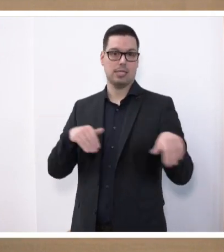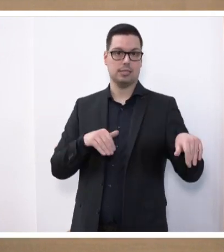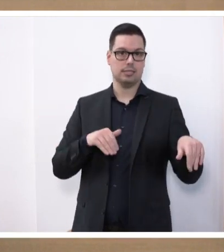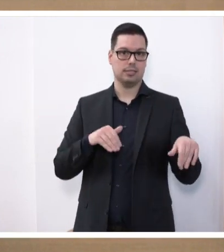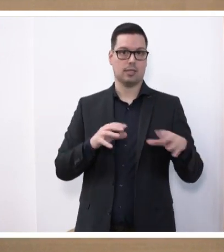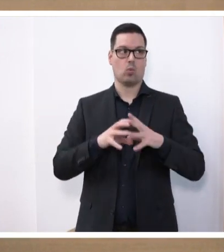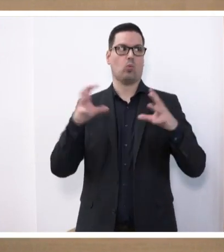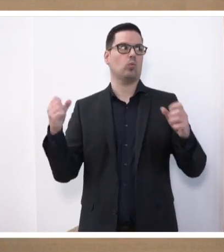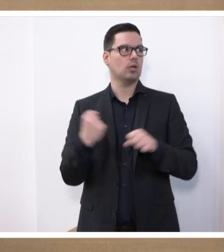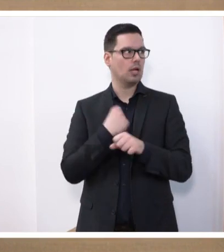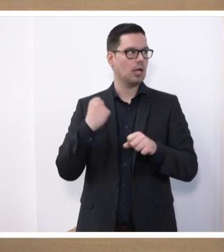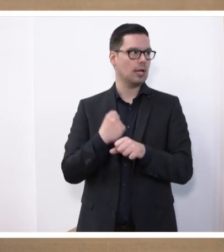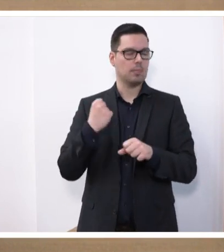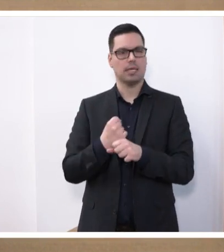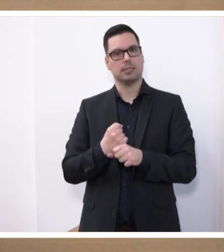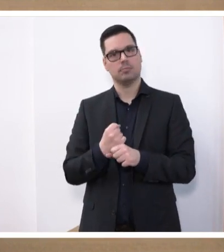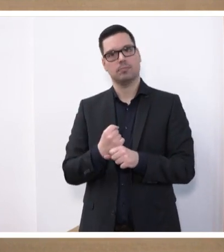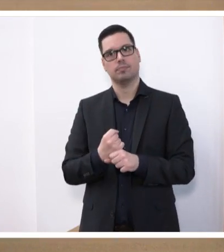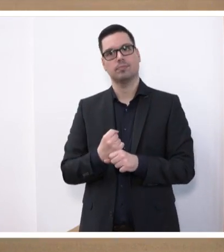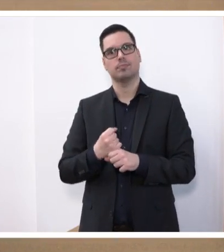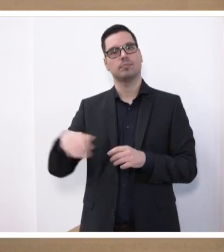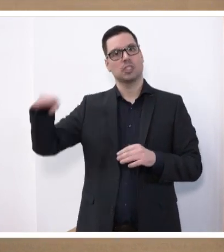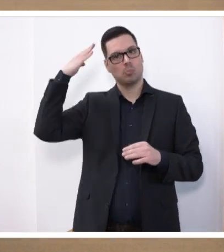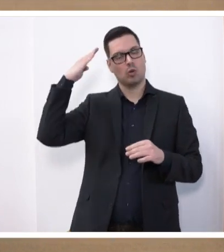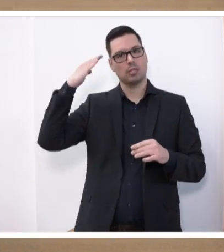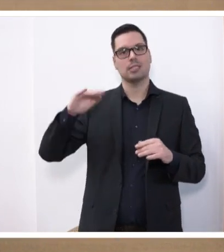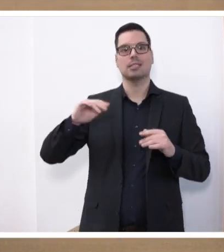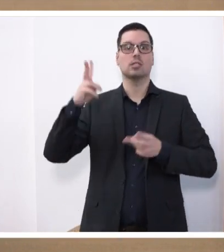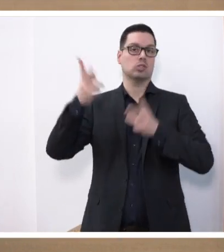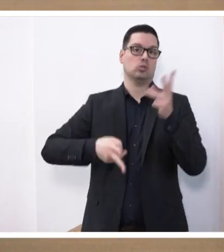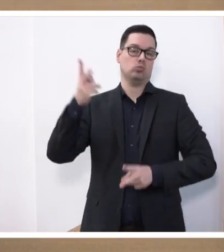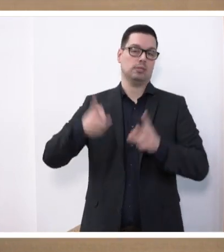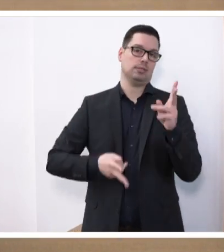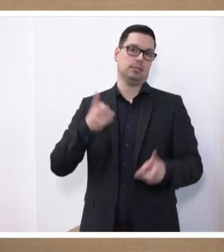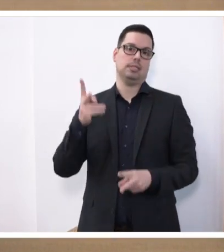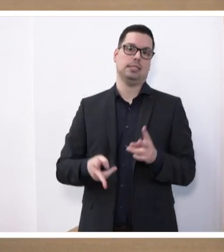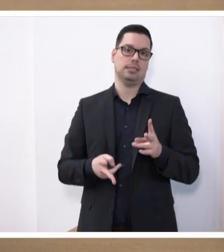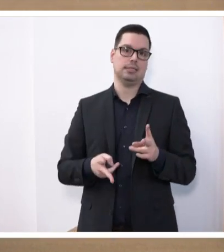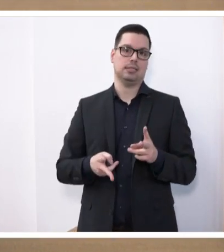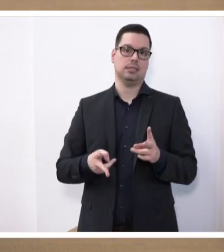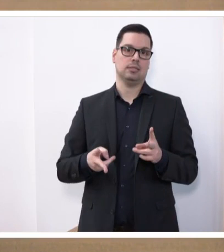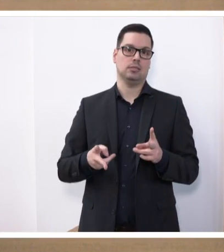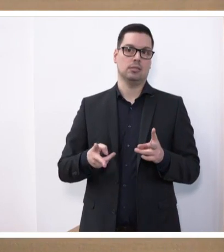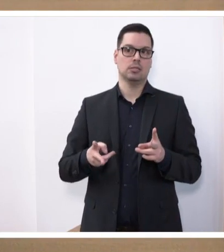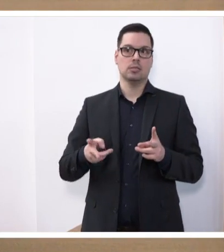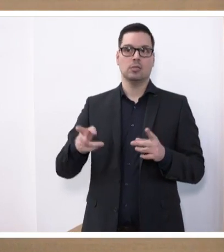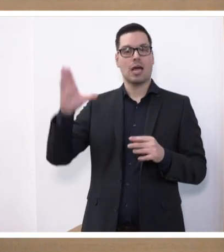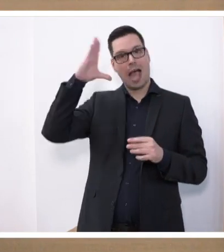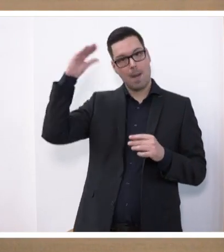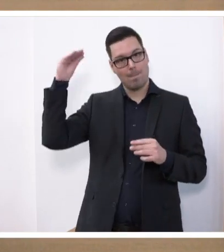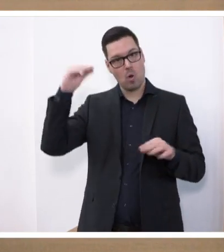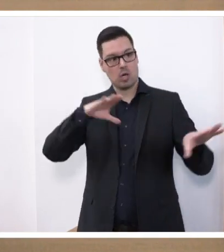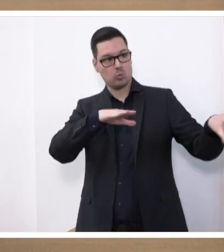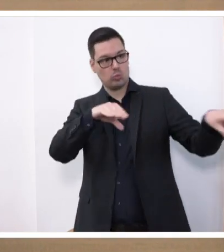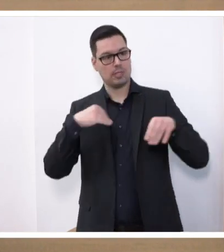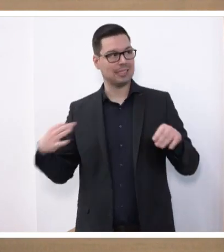großen Arbeitsaufwand. Die Behörde für Justiz und Verbraucherschutz der Freien und Hansestadt Hamburg ist zur Übernahme der